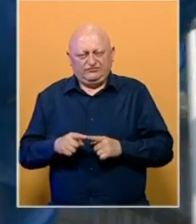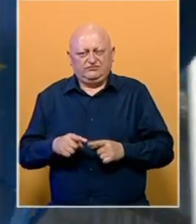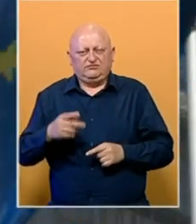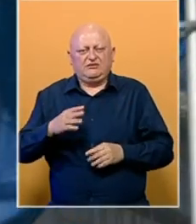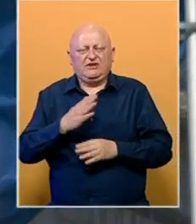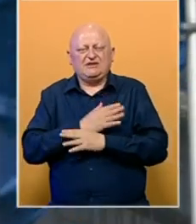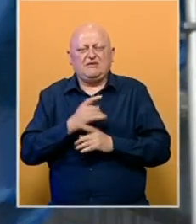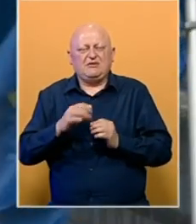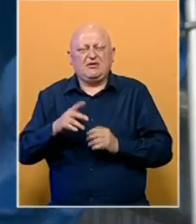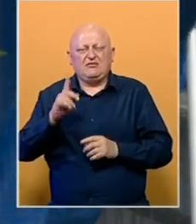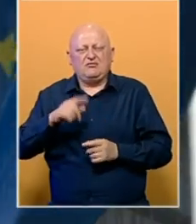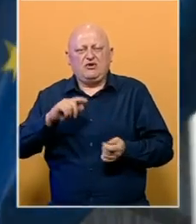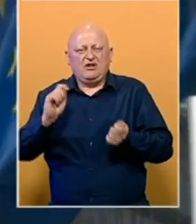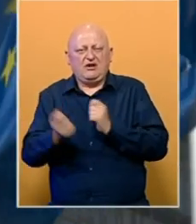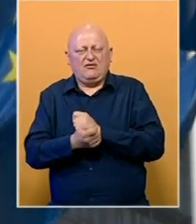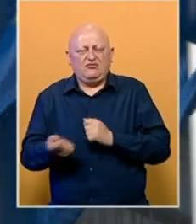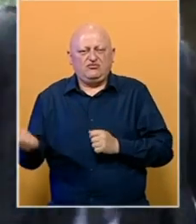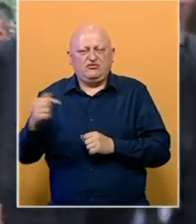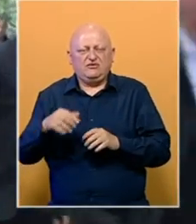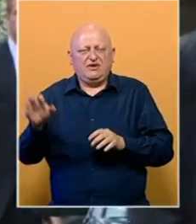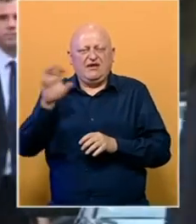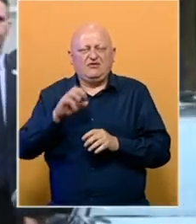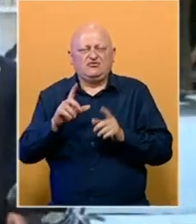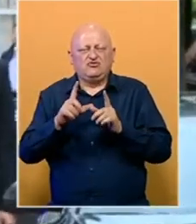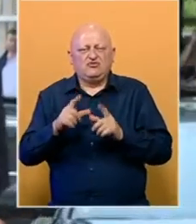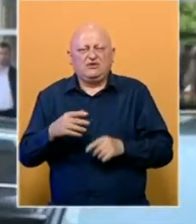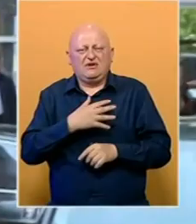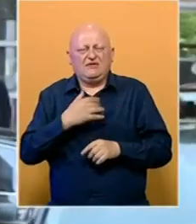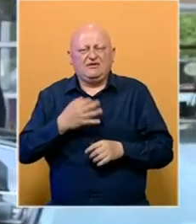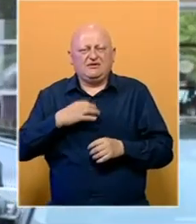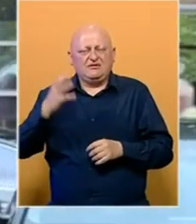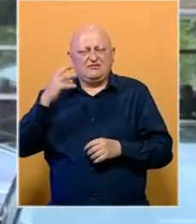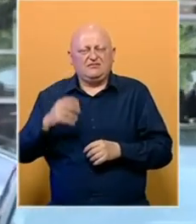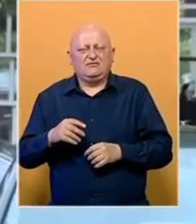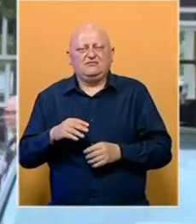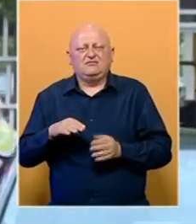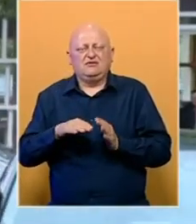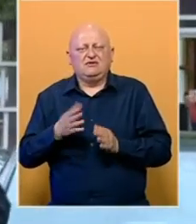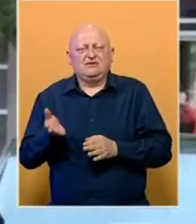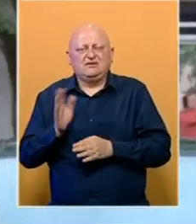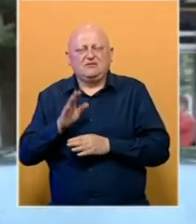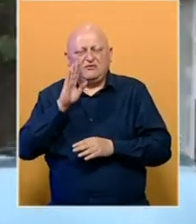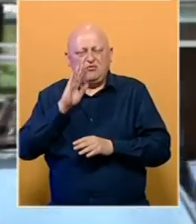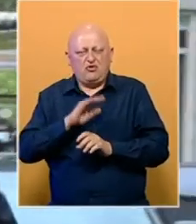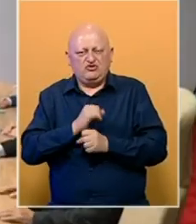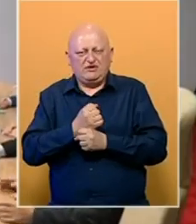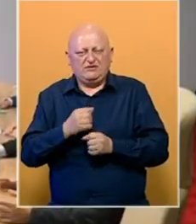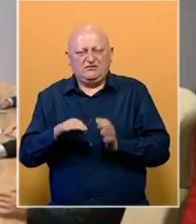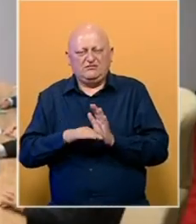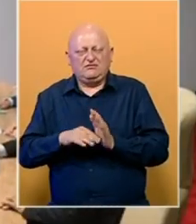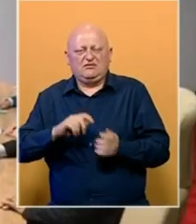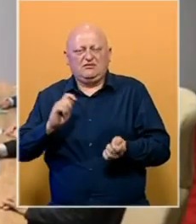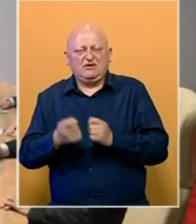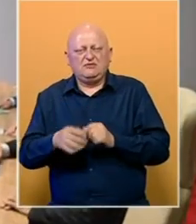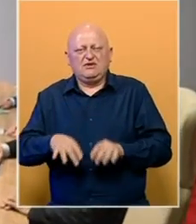na Zapadni Balkan i neophodne reforme za ulazak u Europsku uniju. Hrvatski premijer se založio za legitimnu zastupljenost u Bosni i Hercegovini te